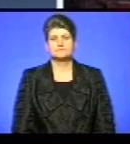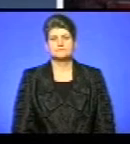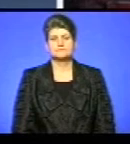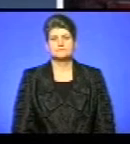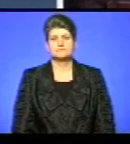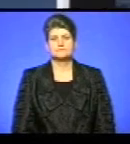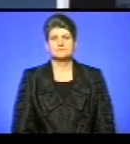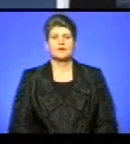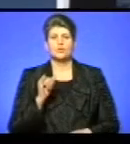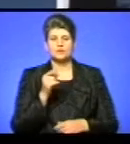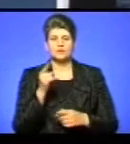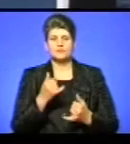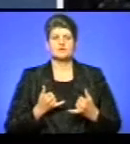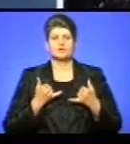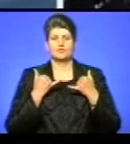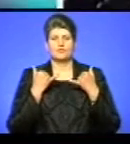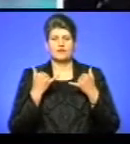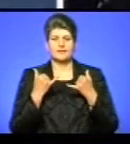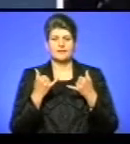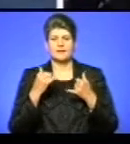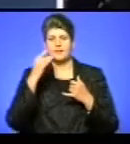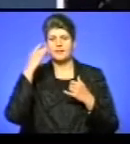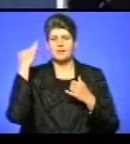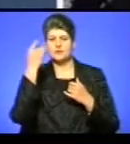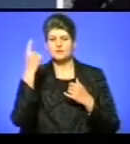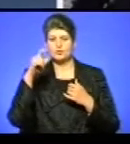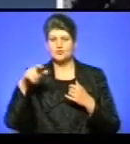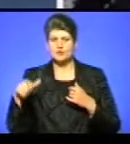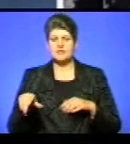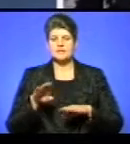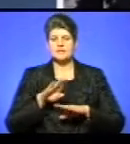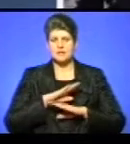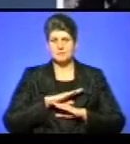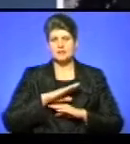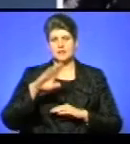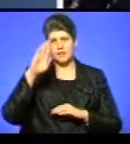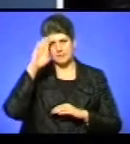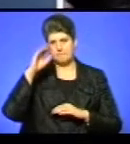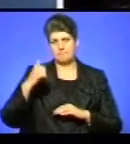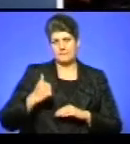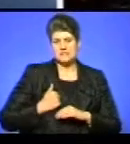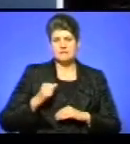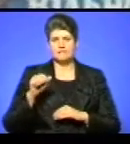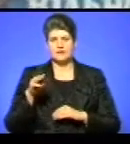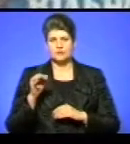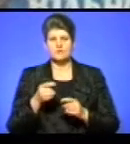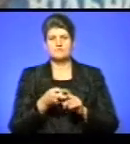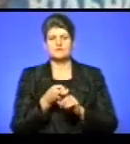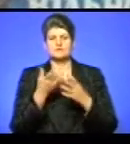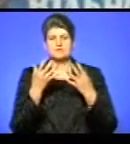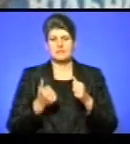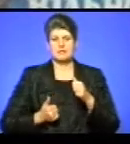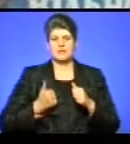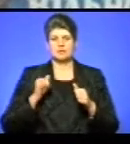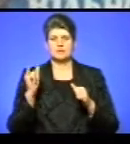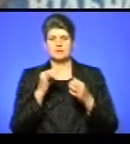У Тернополі вшанували небесну сотню і загиблих бійців АТО з нагоди Дня Гідності і Свободи. Я сьогодні пройшов сюди,